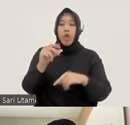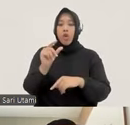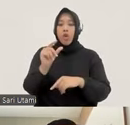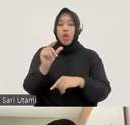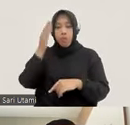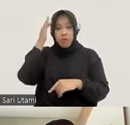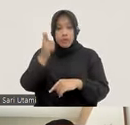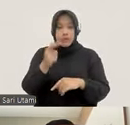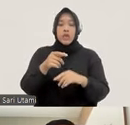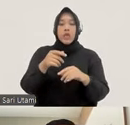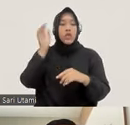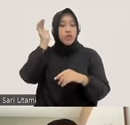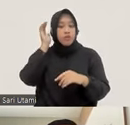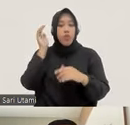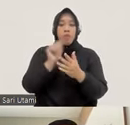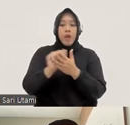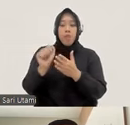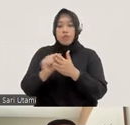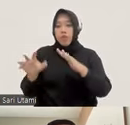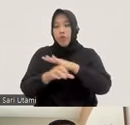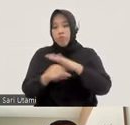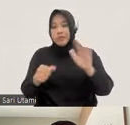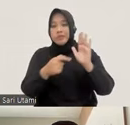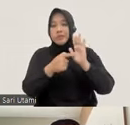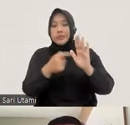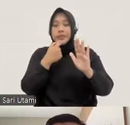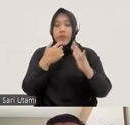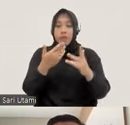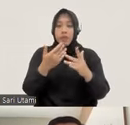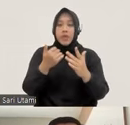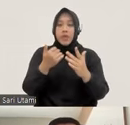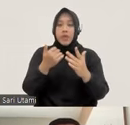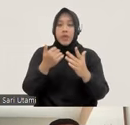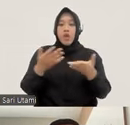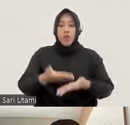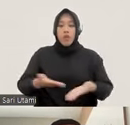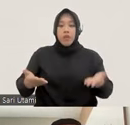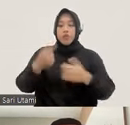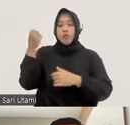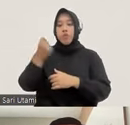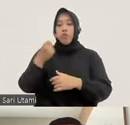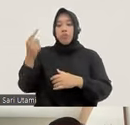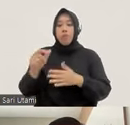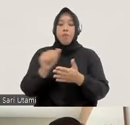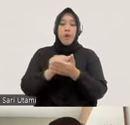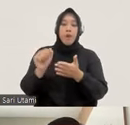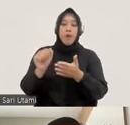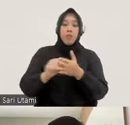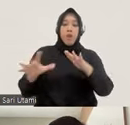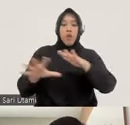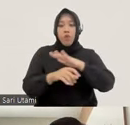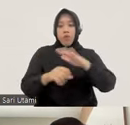paparan saya dengan memperlihatkan bagaimana sebenarnya kondisi umum pemberantasan korupsi di Indonesia.